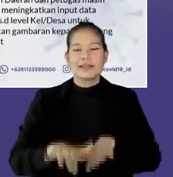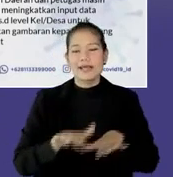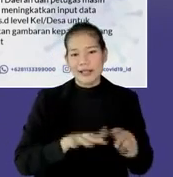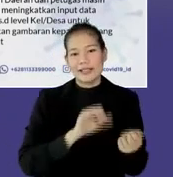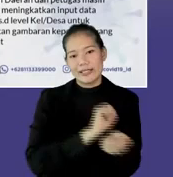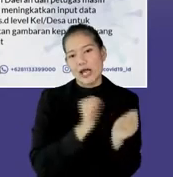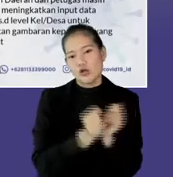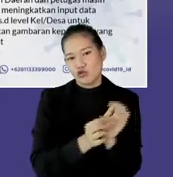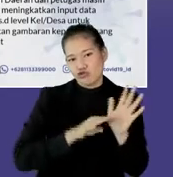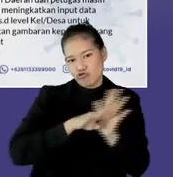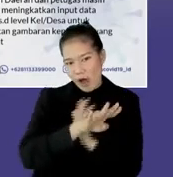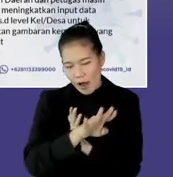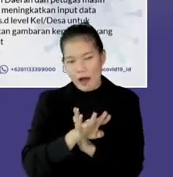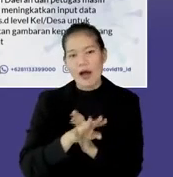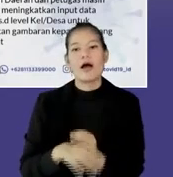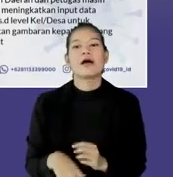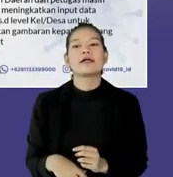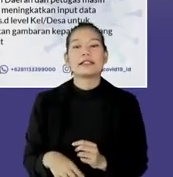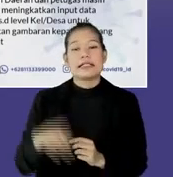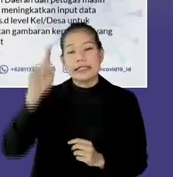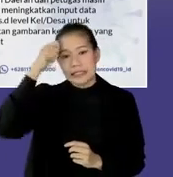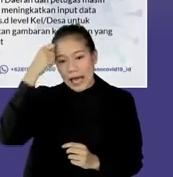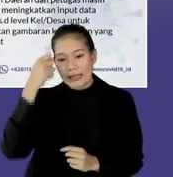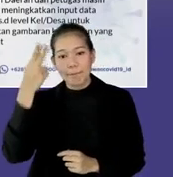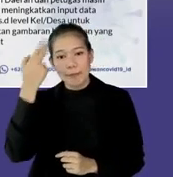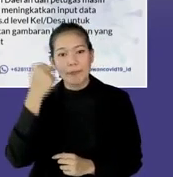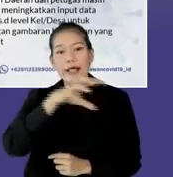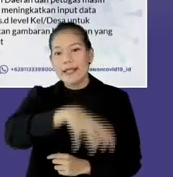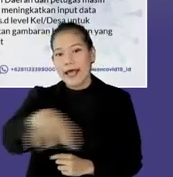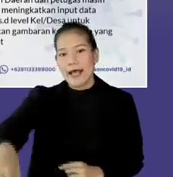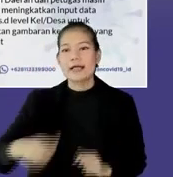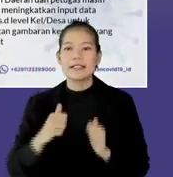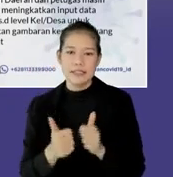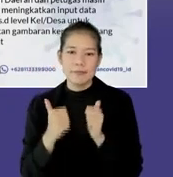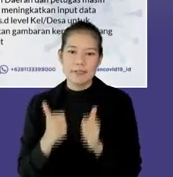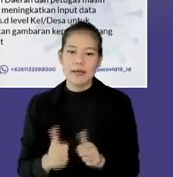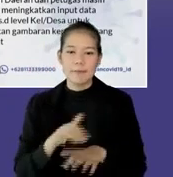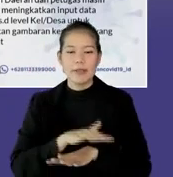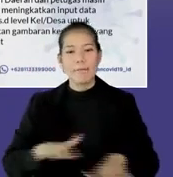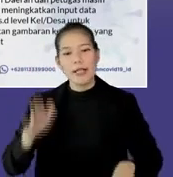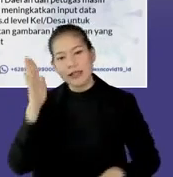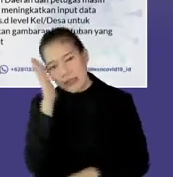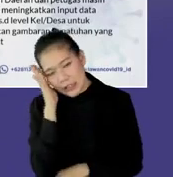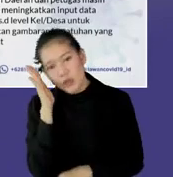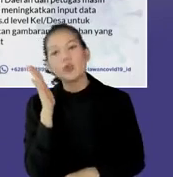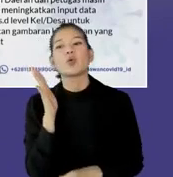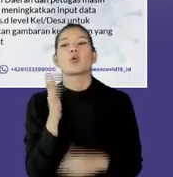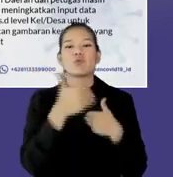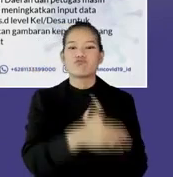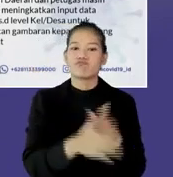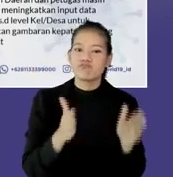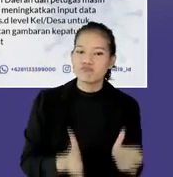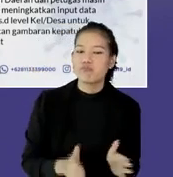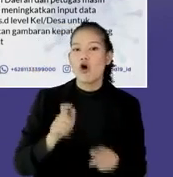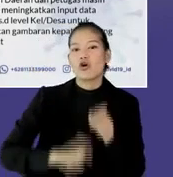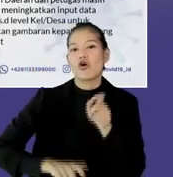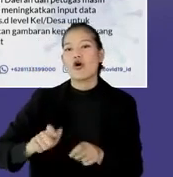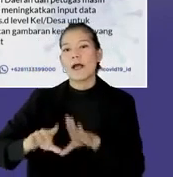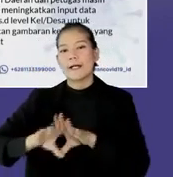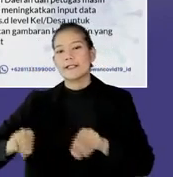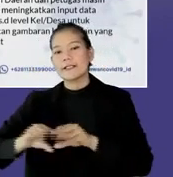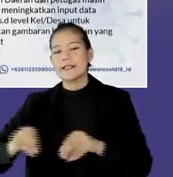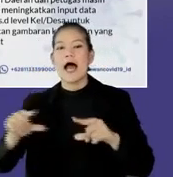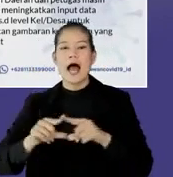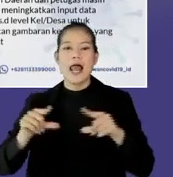terutama di daerah-daerah luar Pulau Jawa. Jangan lupa, pemerintah daerah menyiapkan, mulai di tempat tidur, konversi tempat tidurnya, SDM-nya, alat